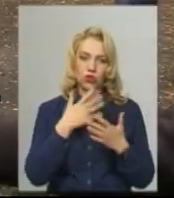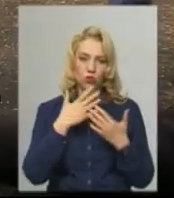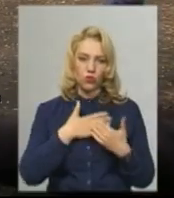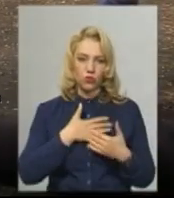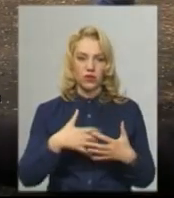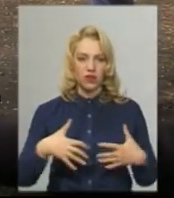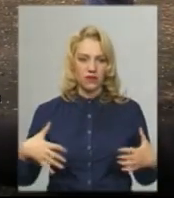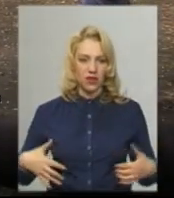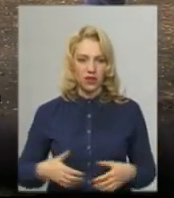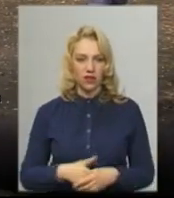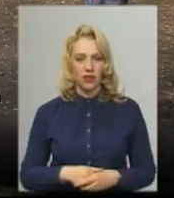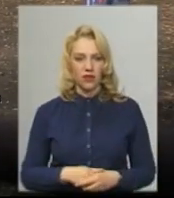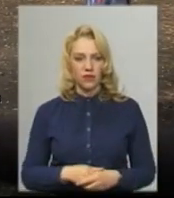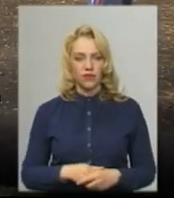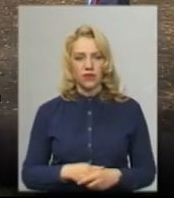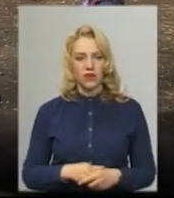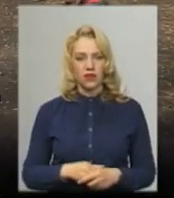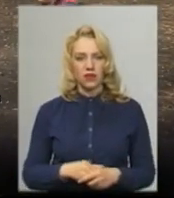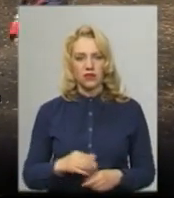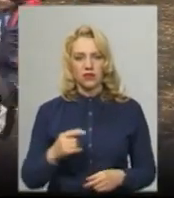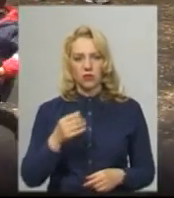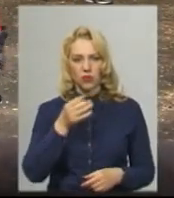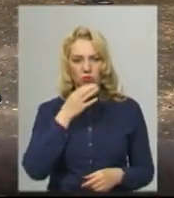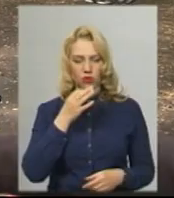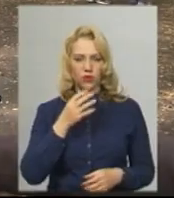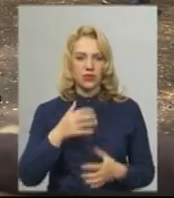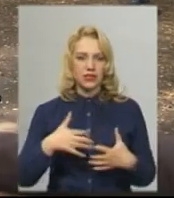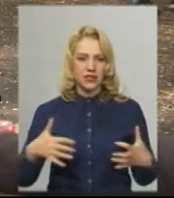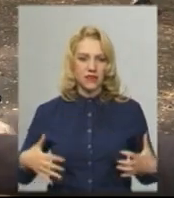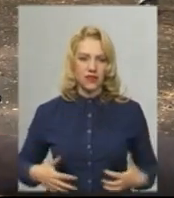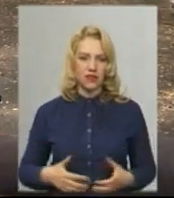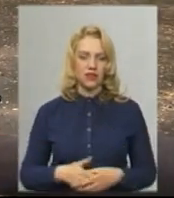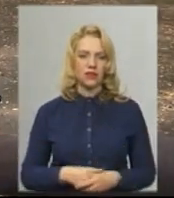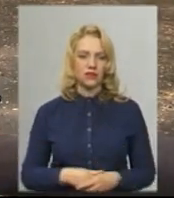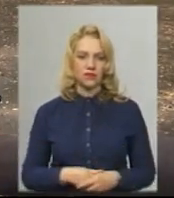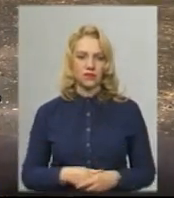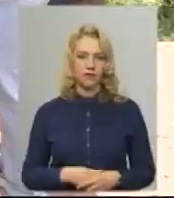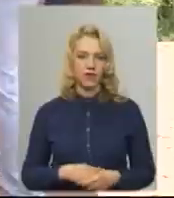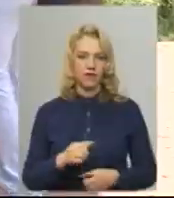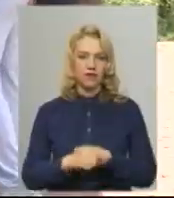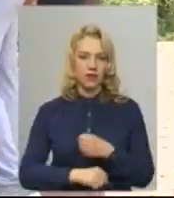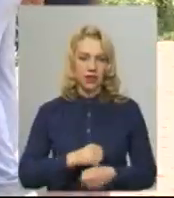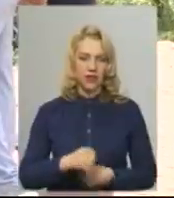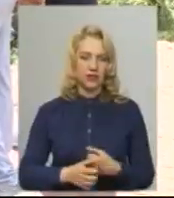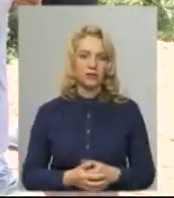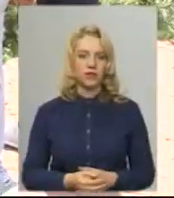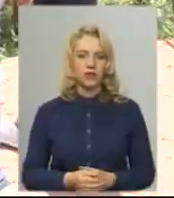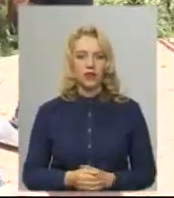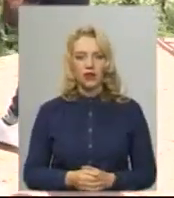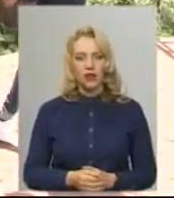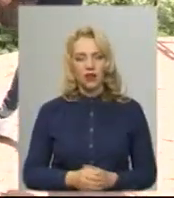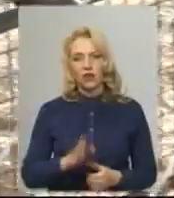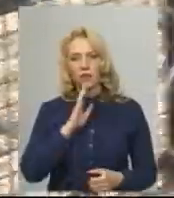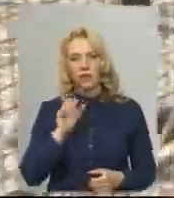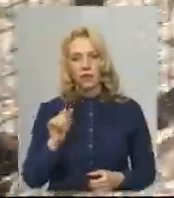Так, дитині вибухаємо відбувати, їй подобається з лірі, без меді. Молодят Аксенія та